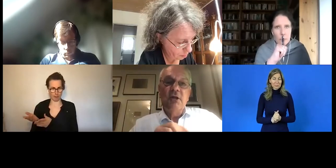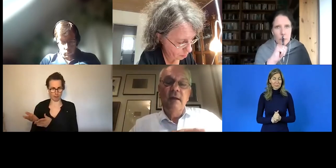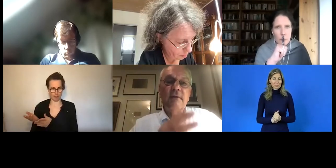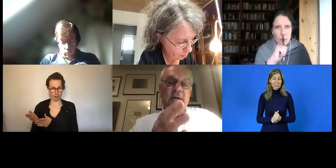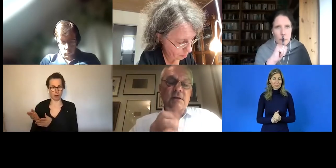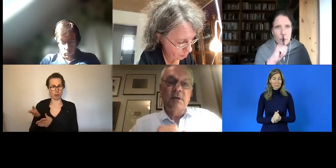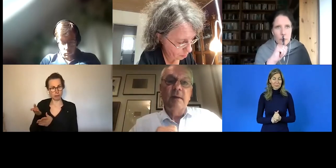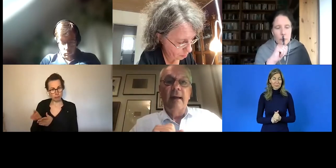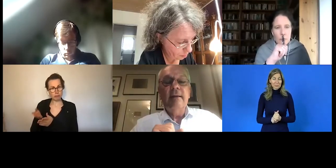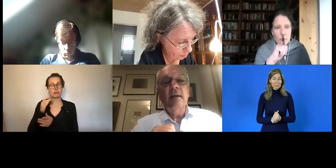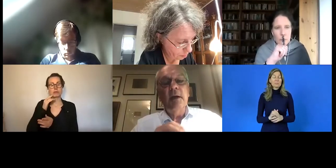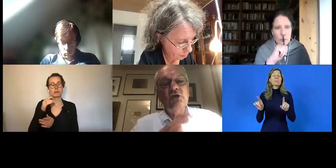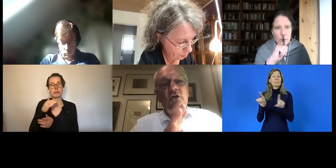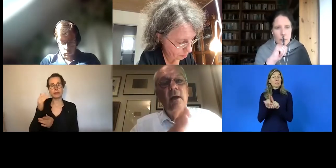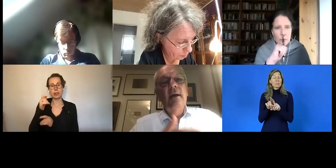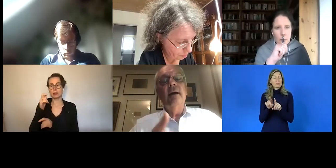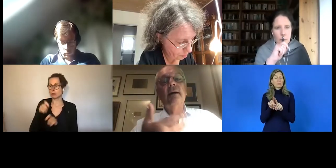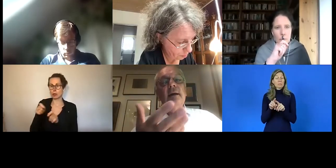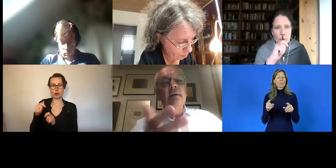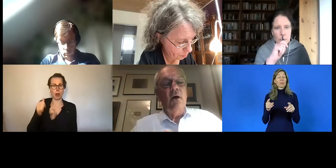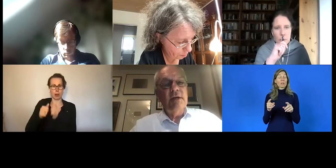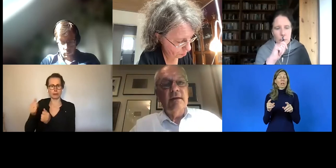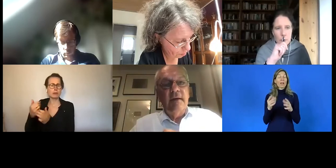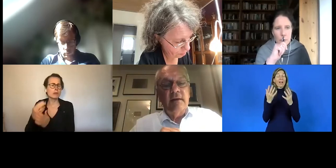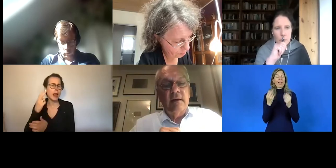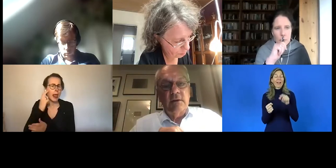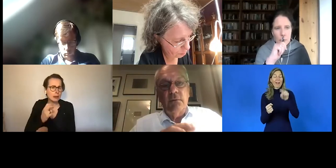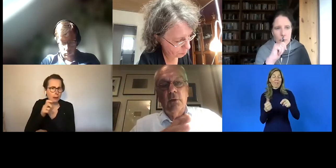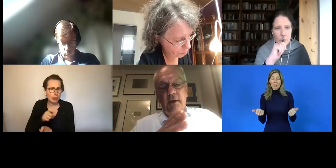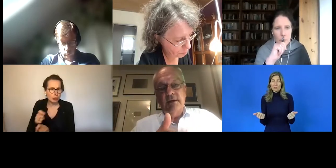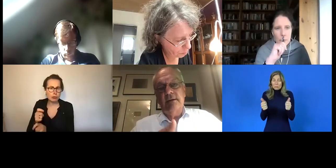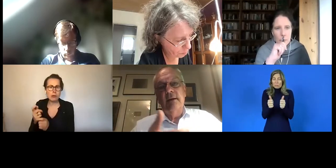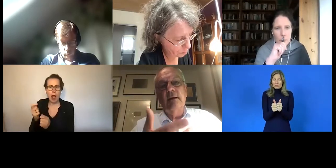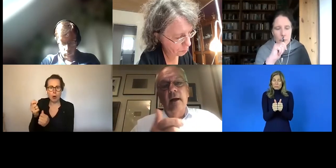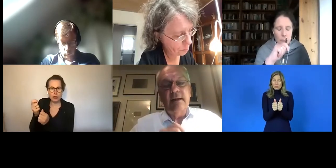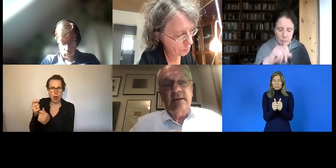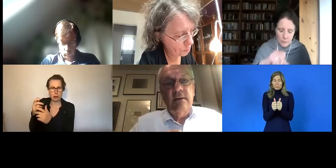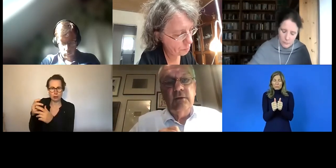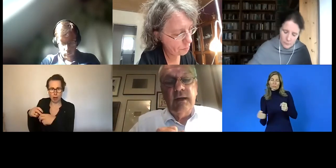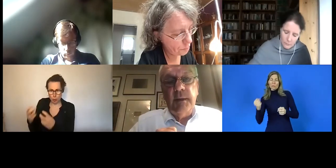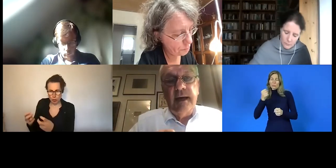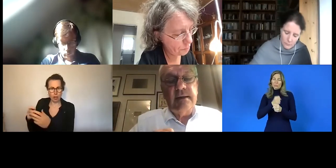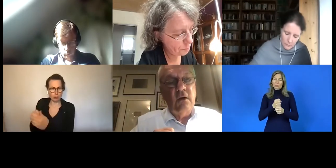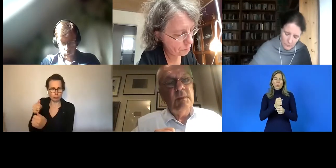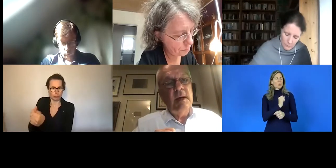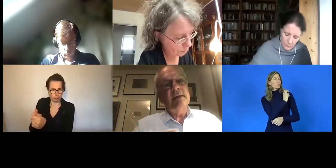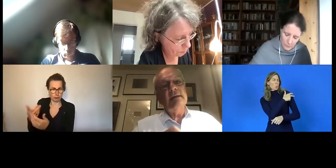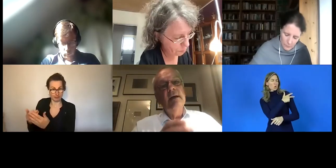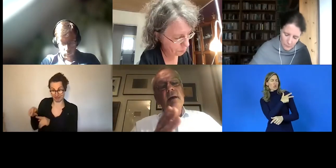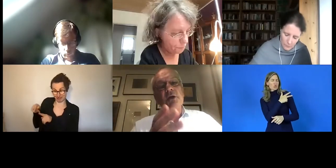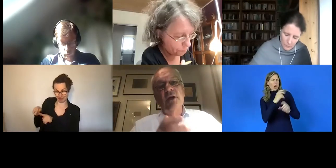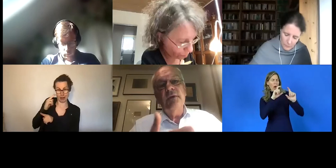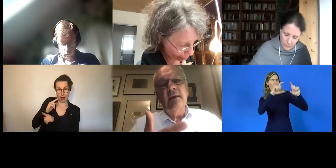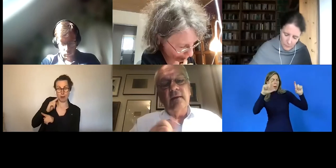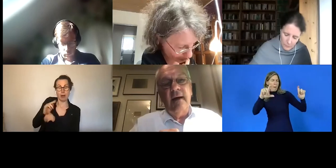Menschen hilft, also zum Beispiel älteren Menschen, ihren Haushalt weiterzuführen. Also das Unternehmen heißt Hausmasters,